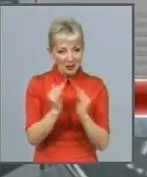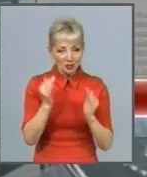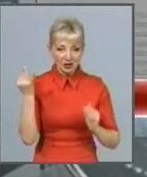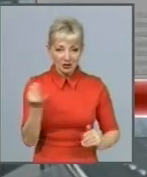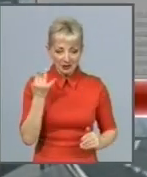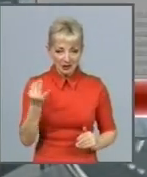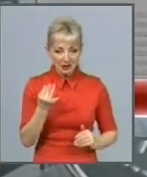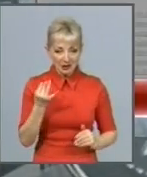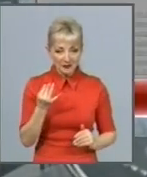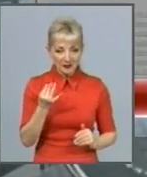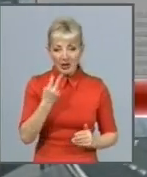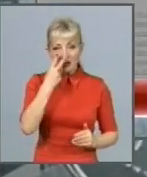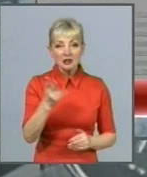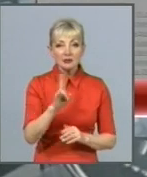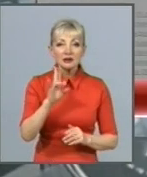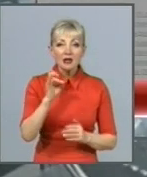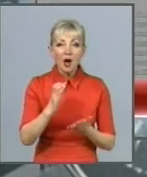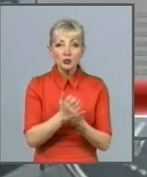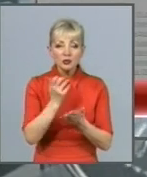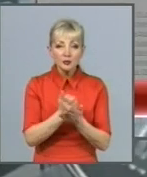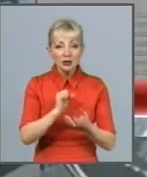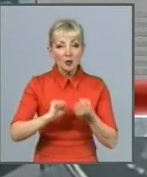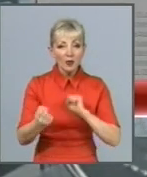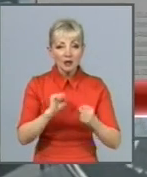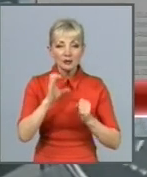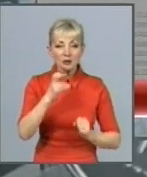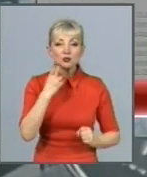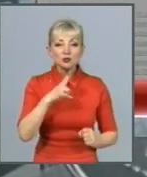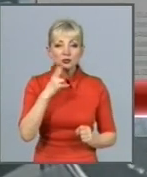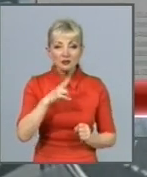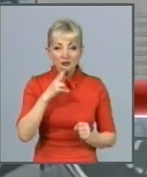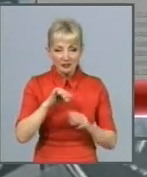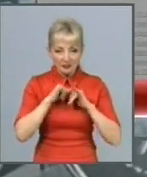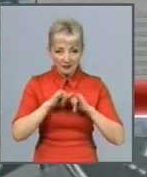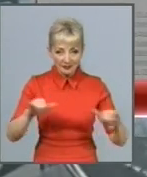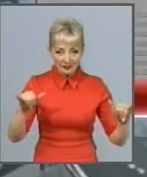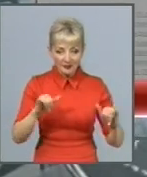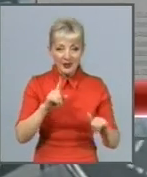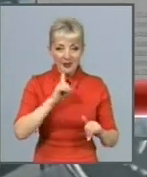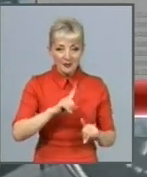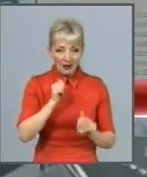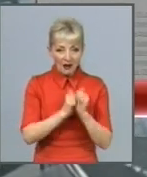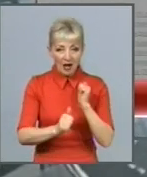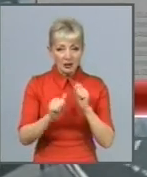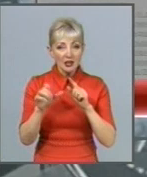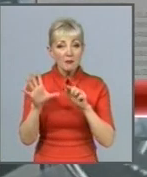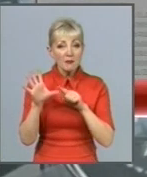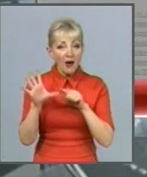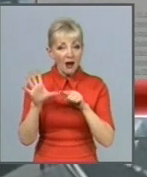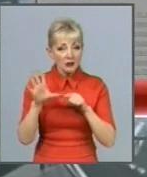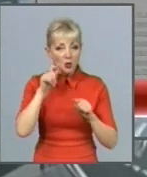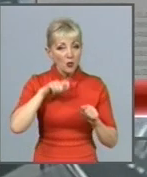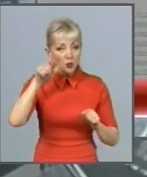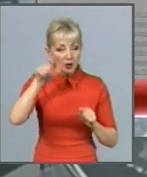Незважаючи на успіхи в боротьбі з тютюновою епідемією, поки кожен п'ятий українець щодня курить тютюнові